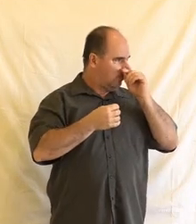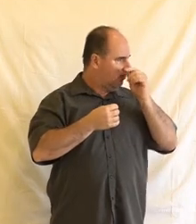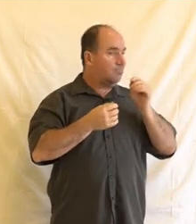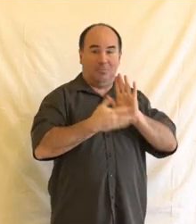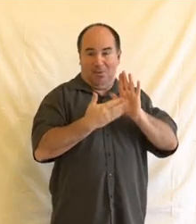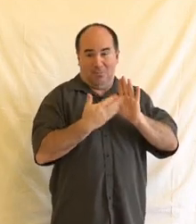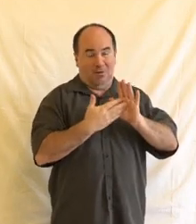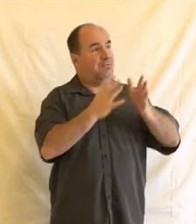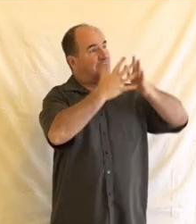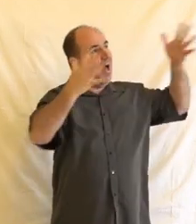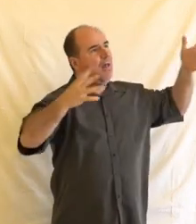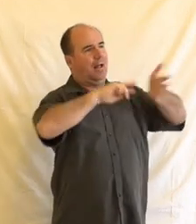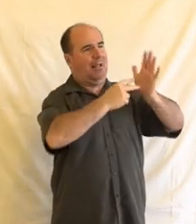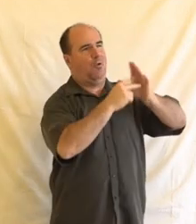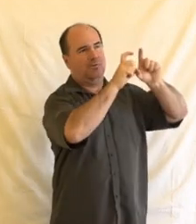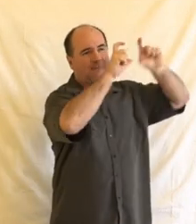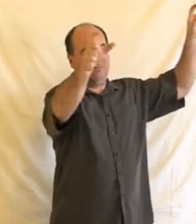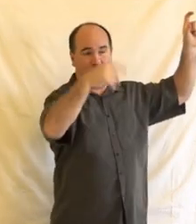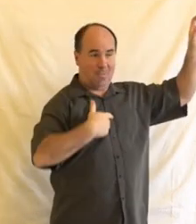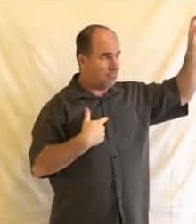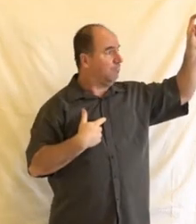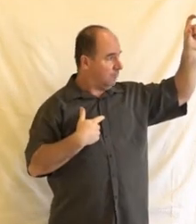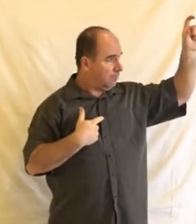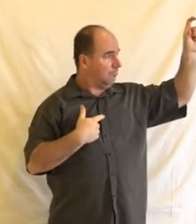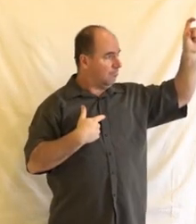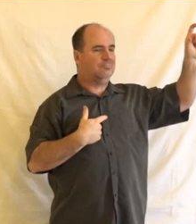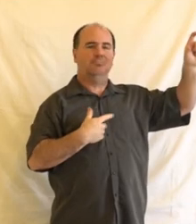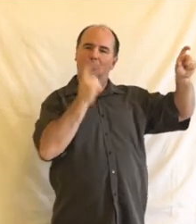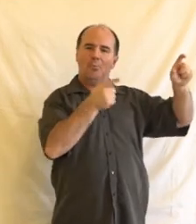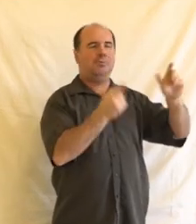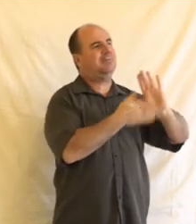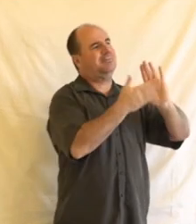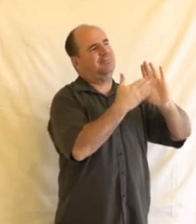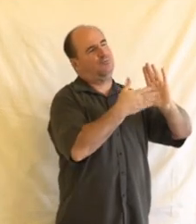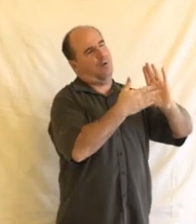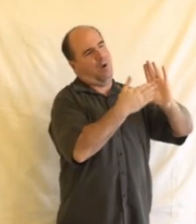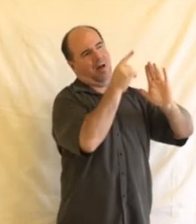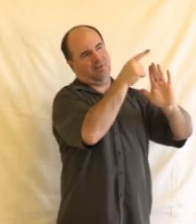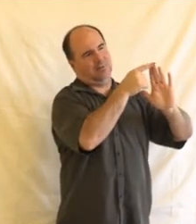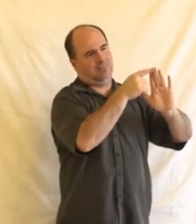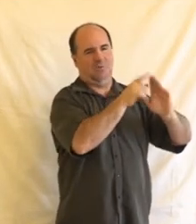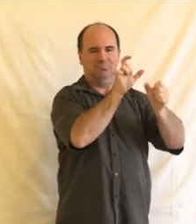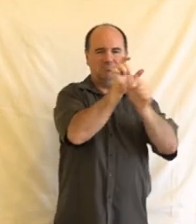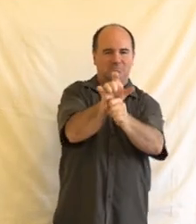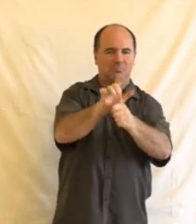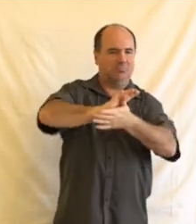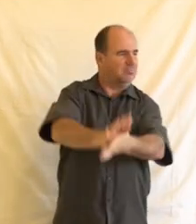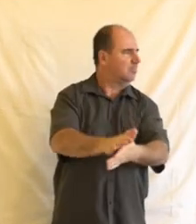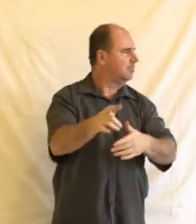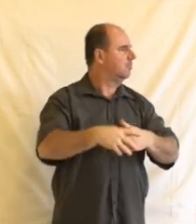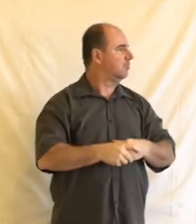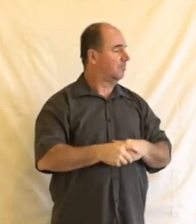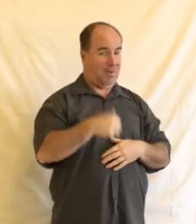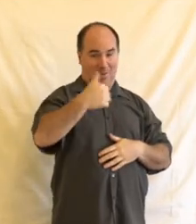muset unést důkazní břemeno spíše ten technologický gigant než ten jednotlivec, protože jednotlivec třeba nemůže